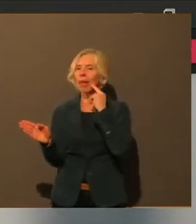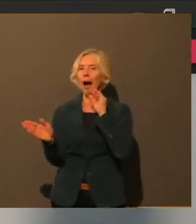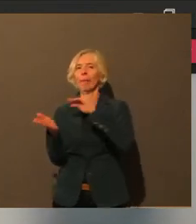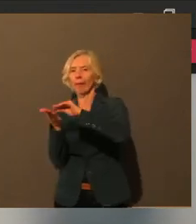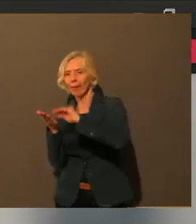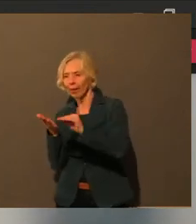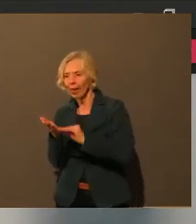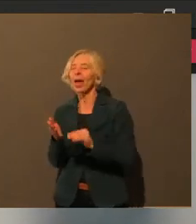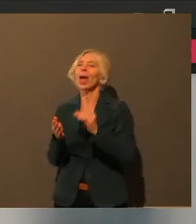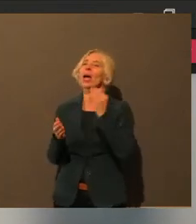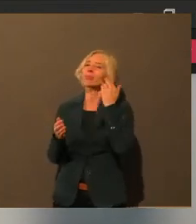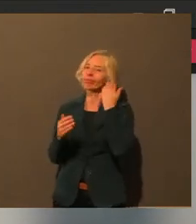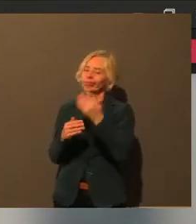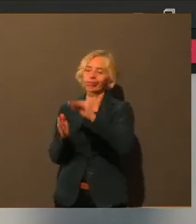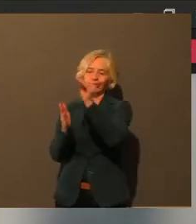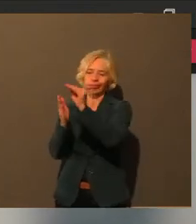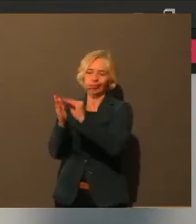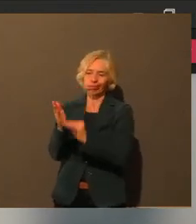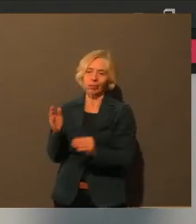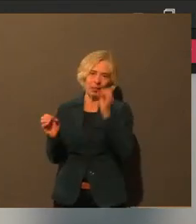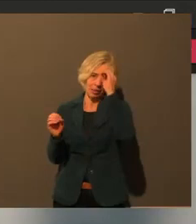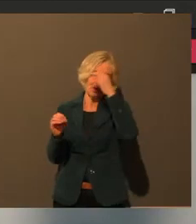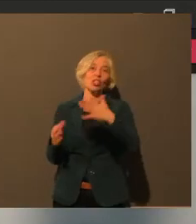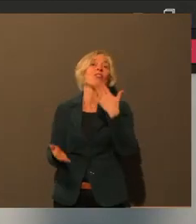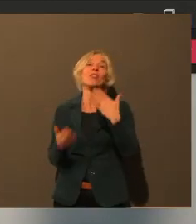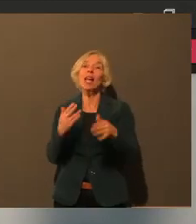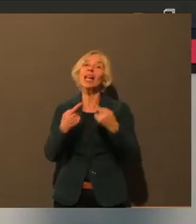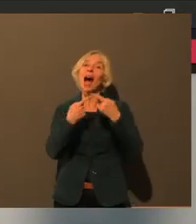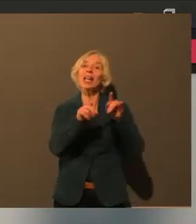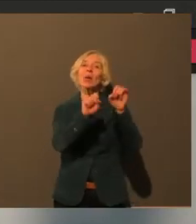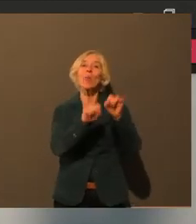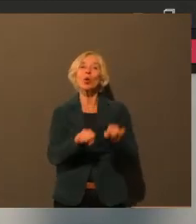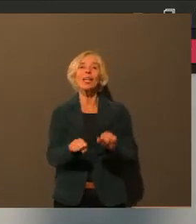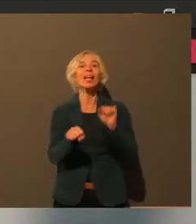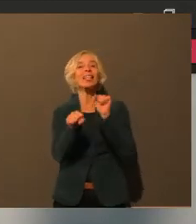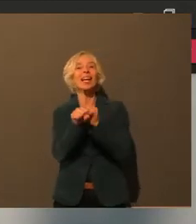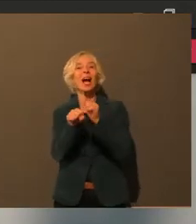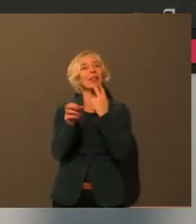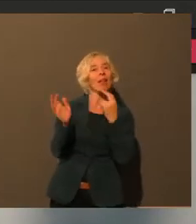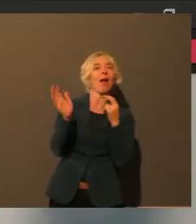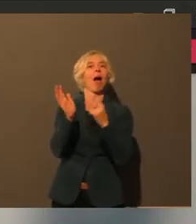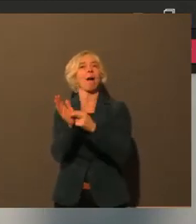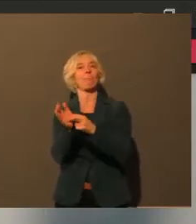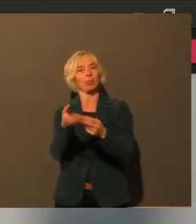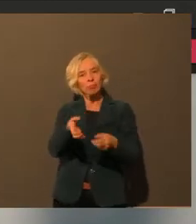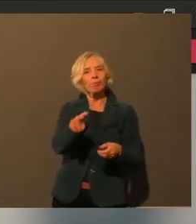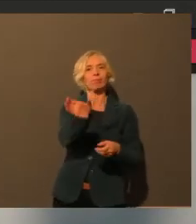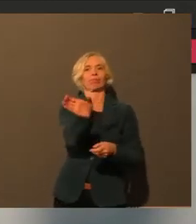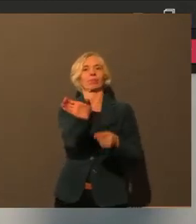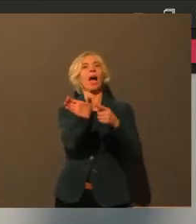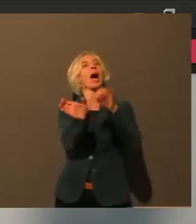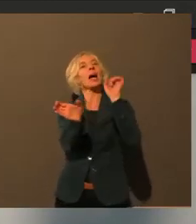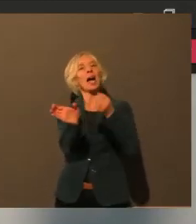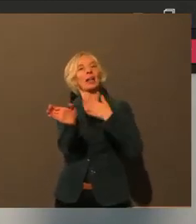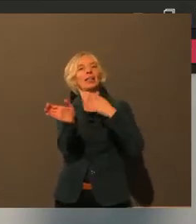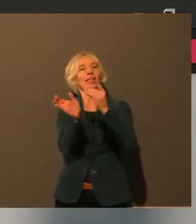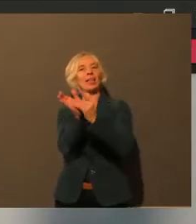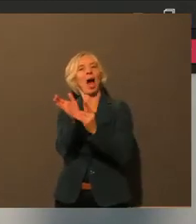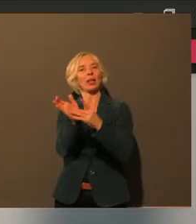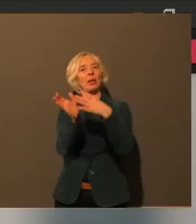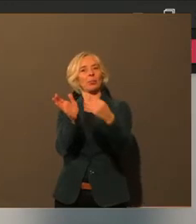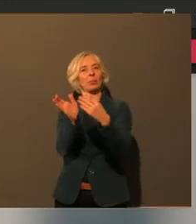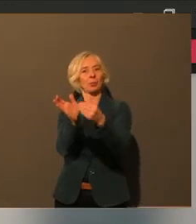Leo Dietz, der auch eingeschaltet ist, der CSU-Fraktionsvorsitzende, der gleichzeitig auch Vorsitzende vom Hotel- und Gaststättenverband ist, sofort